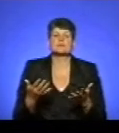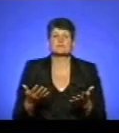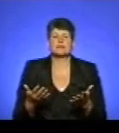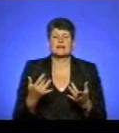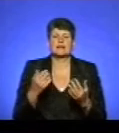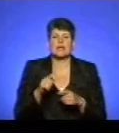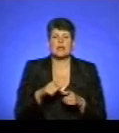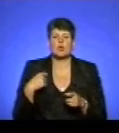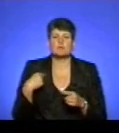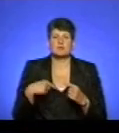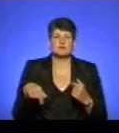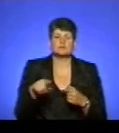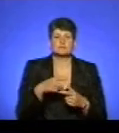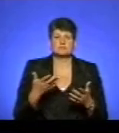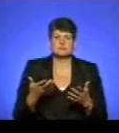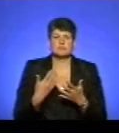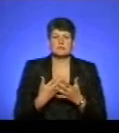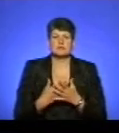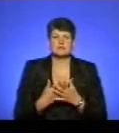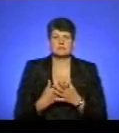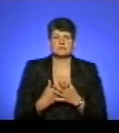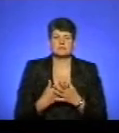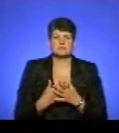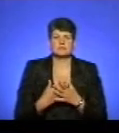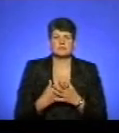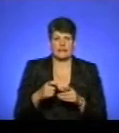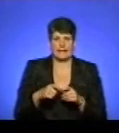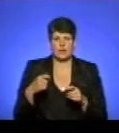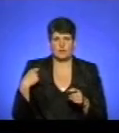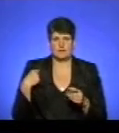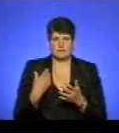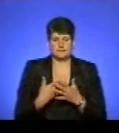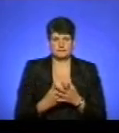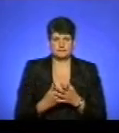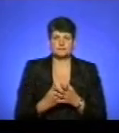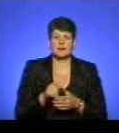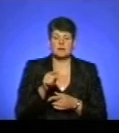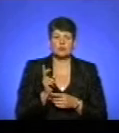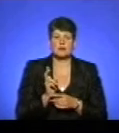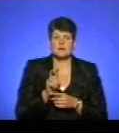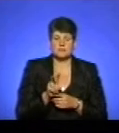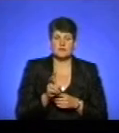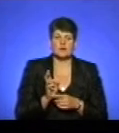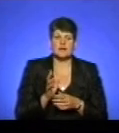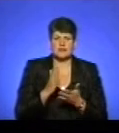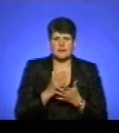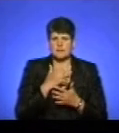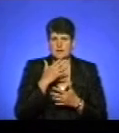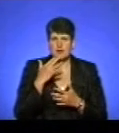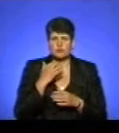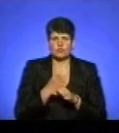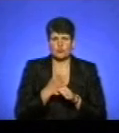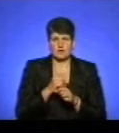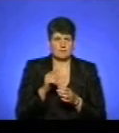кілометрів? Ну, так, Приблизно, треба, кілометр в радіусі. Ми туди виходимо, але є багато в роботі